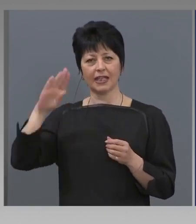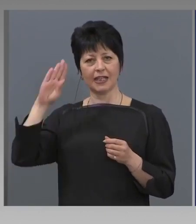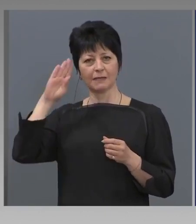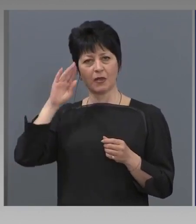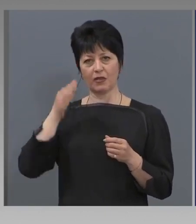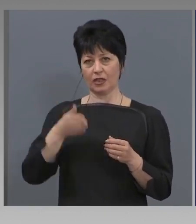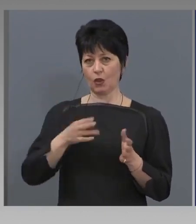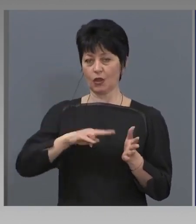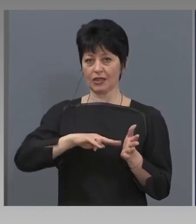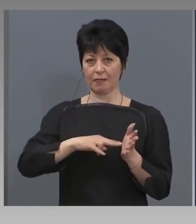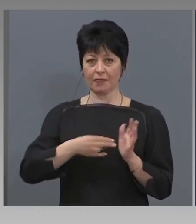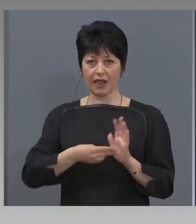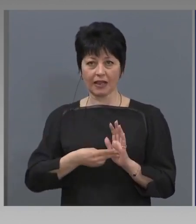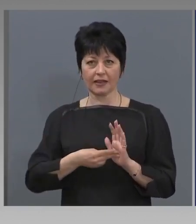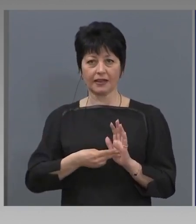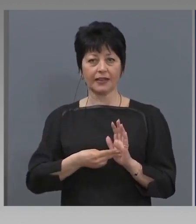план.